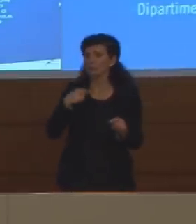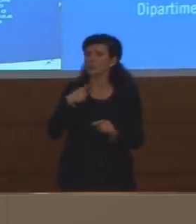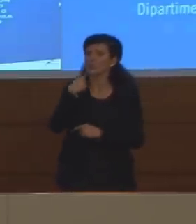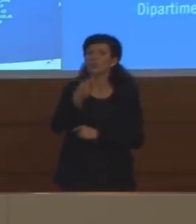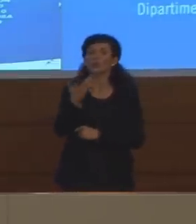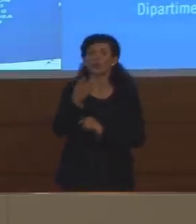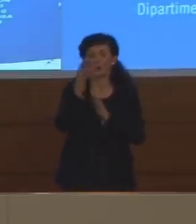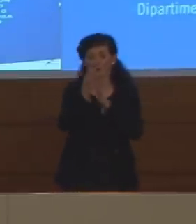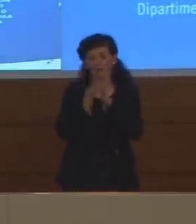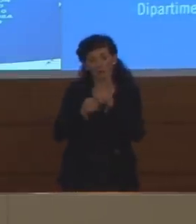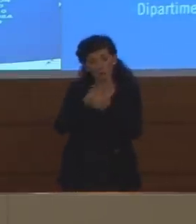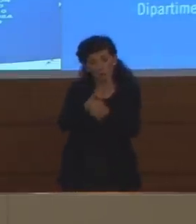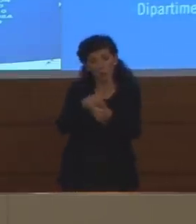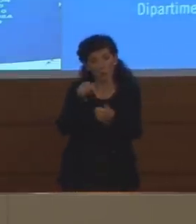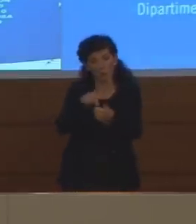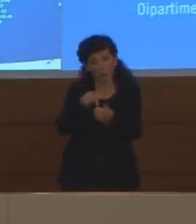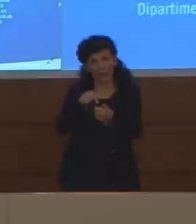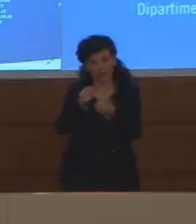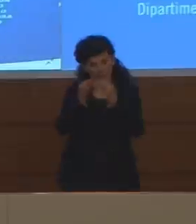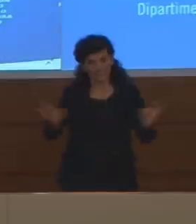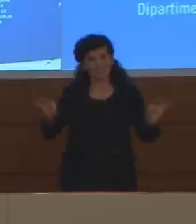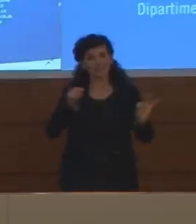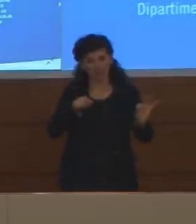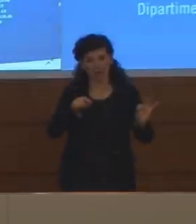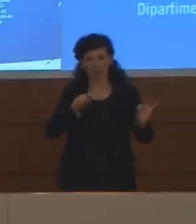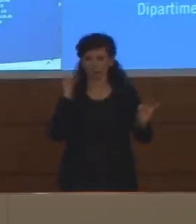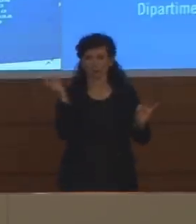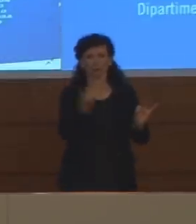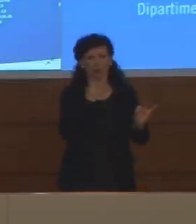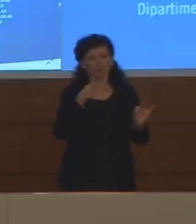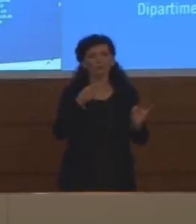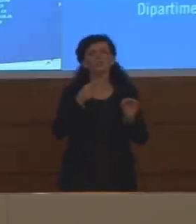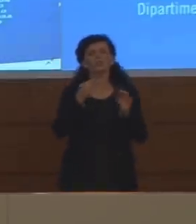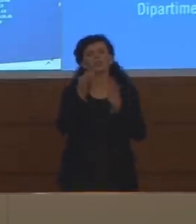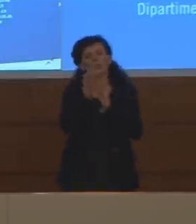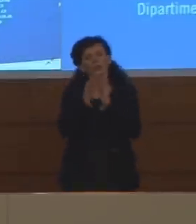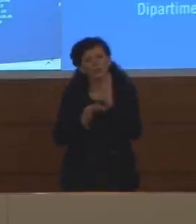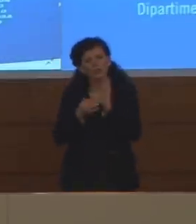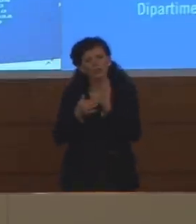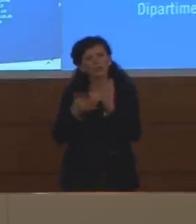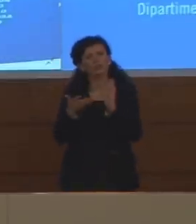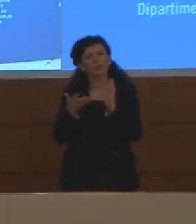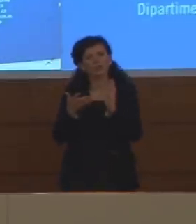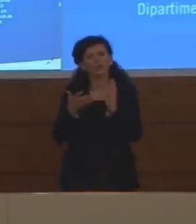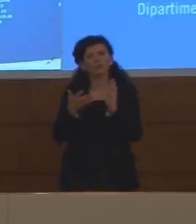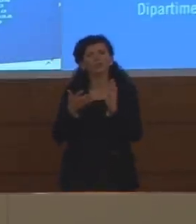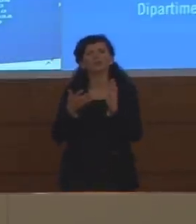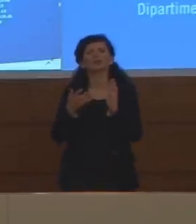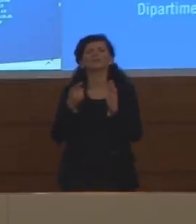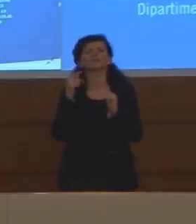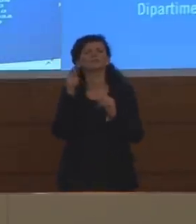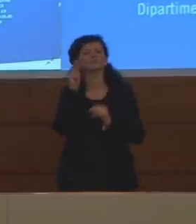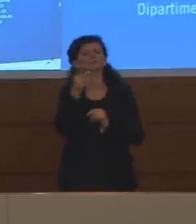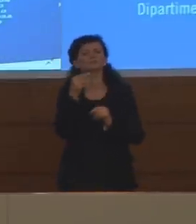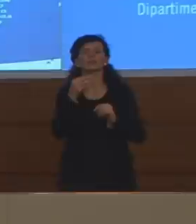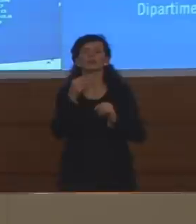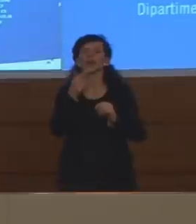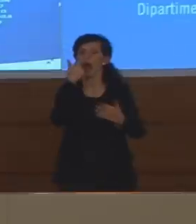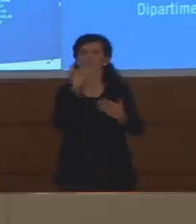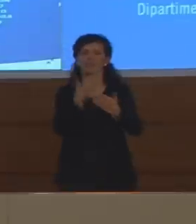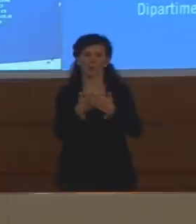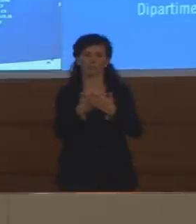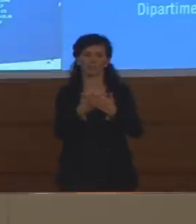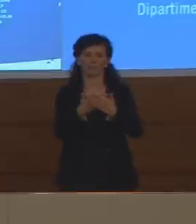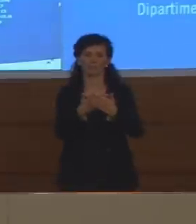sono state adottate sono state adottate sulla base di quello che è il principio della proporzionalità e dell'adeguatezza che di volta in